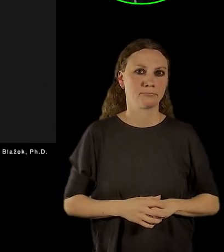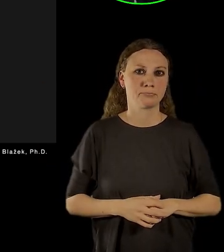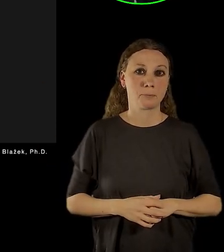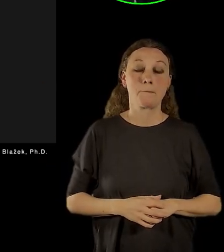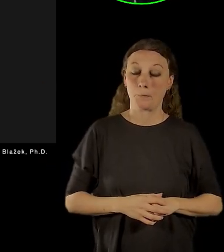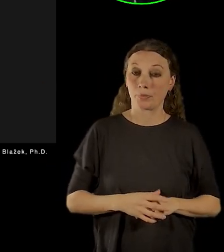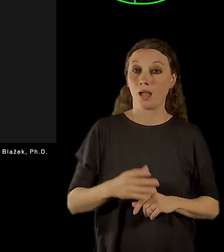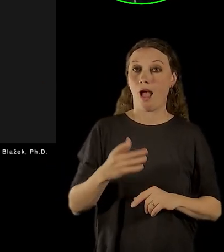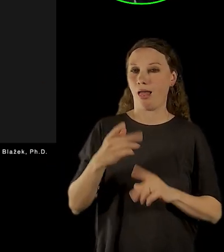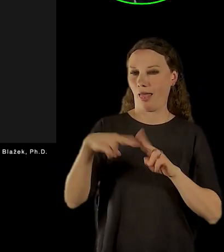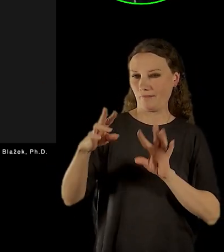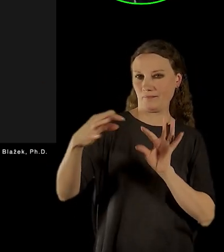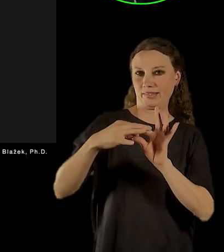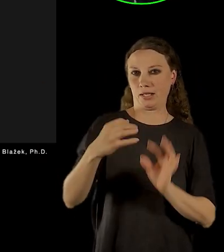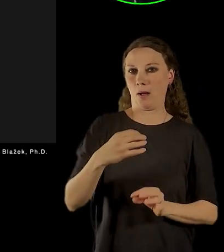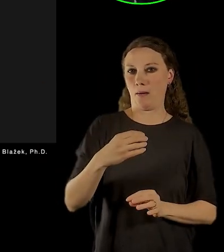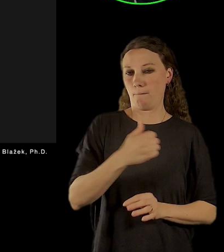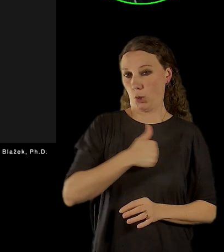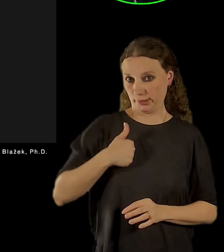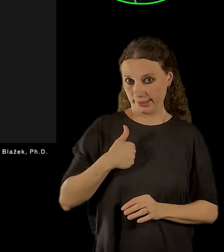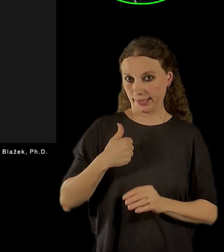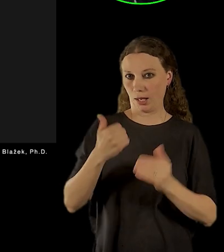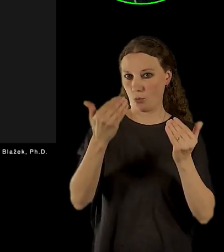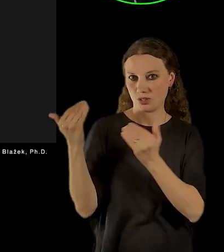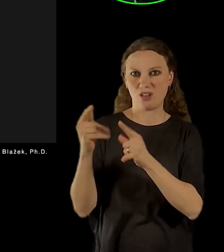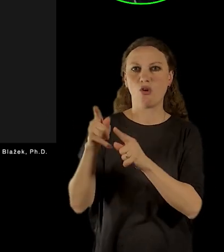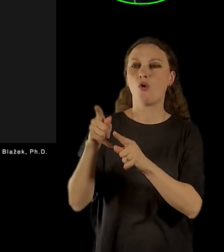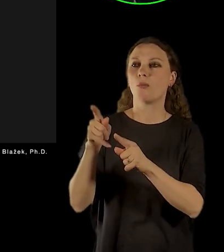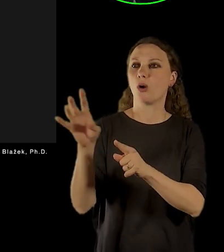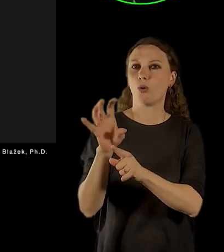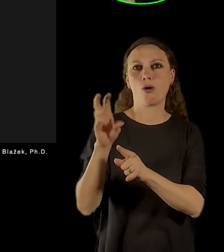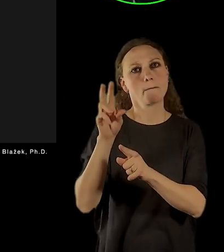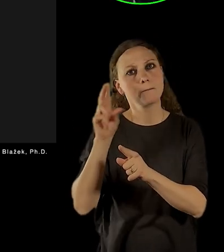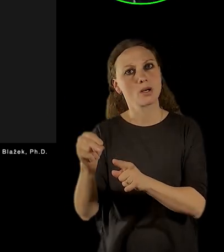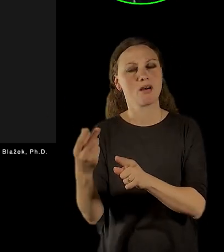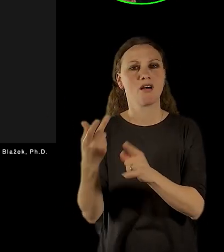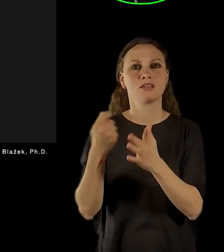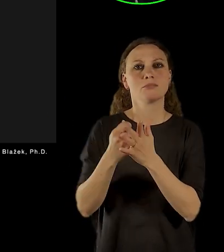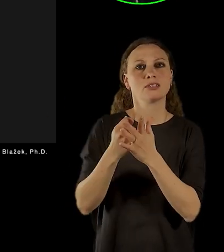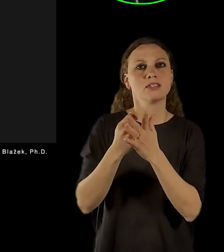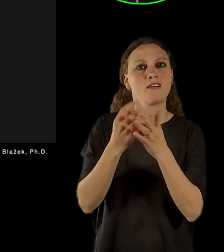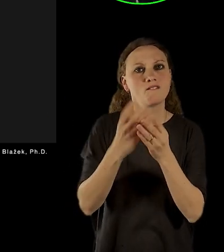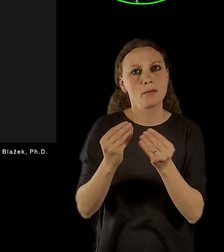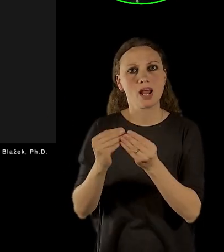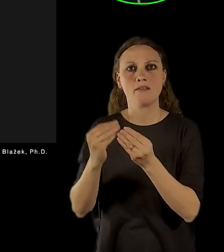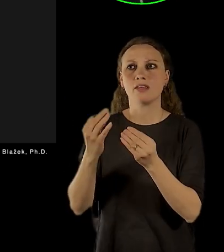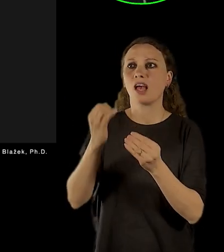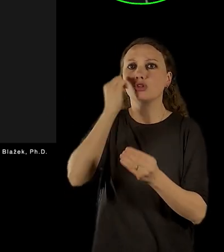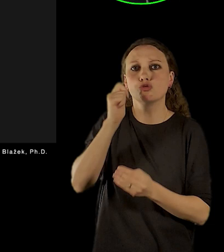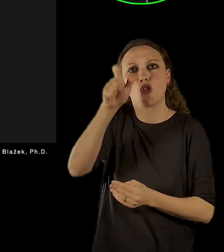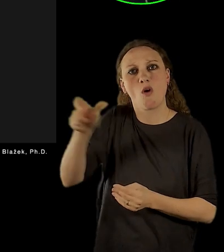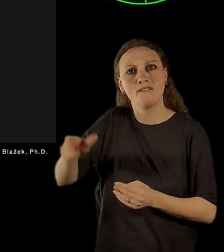tak je právě tady ten koncept toho narrativního muzea, to znamená muzea příběhů, muzea konkrétních lidských